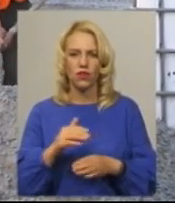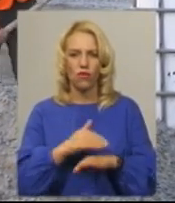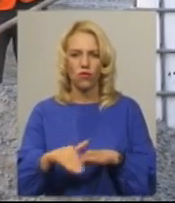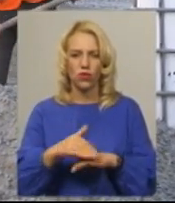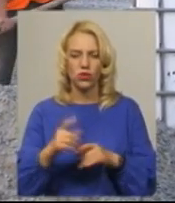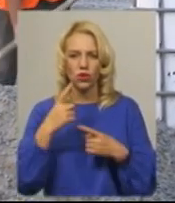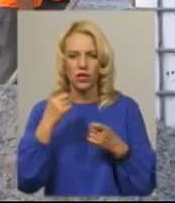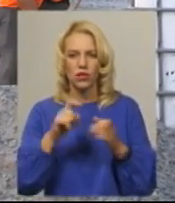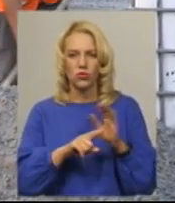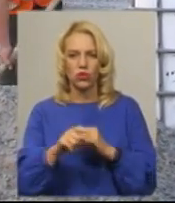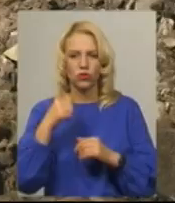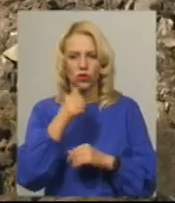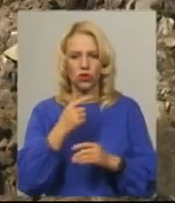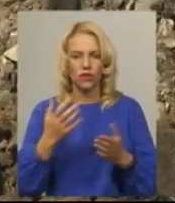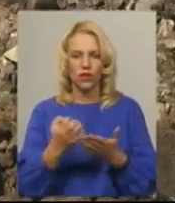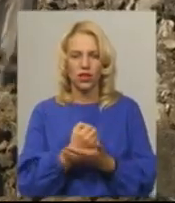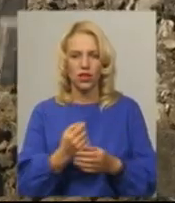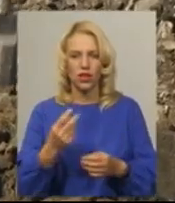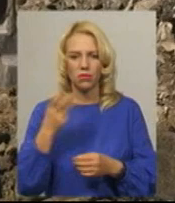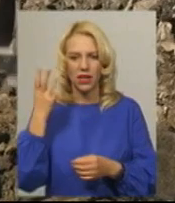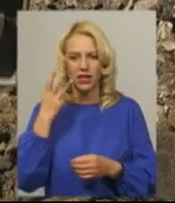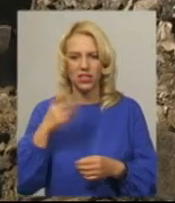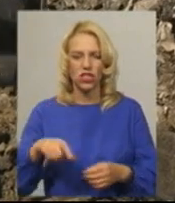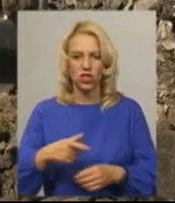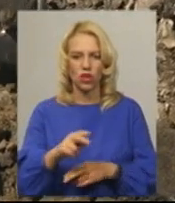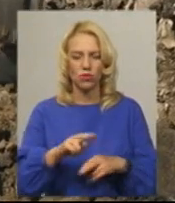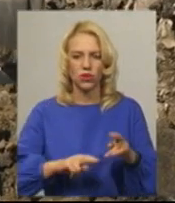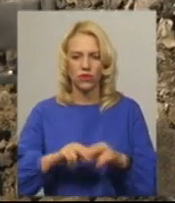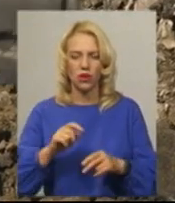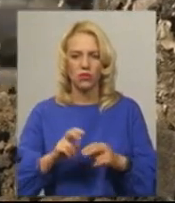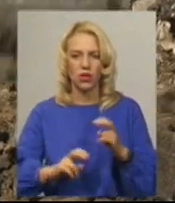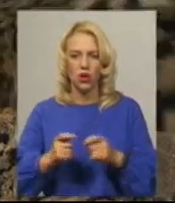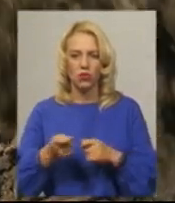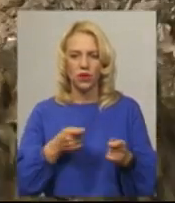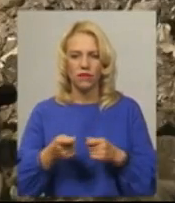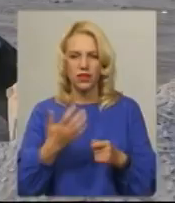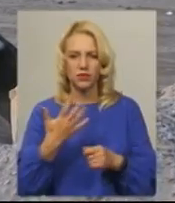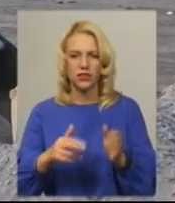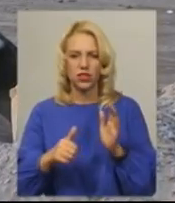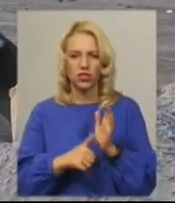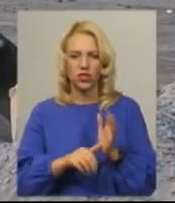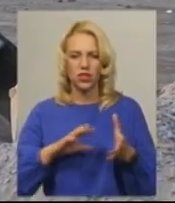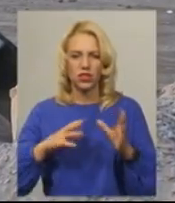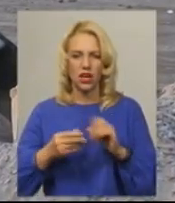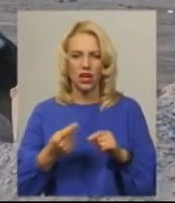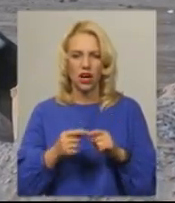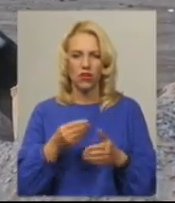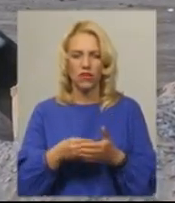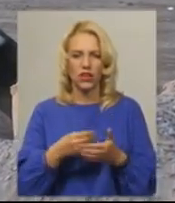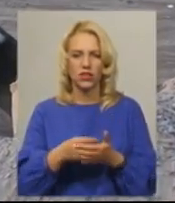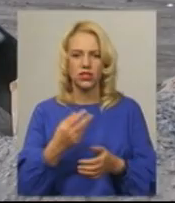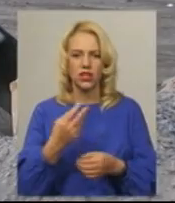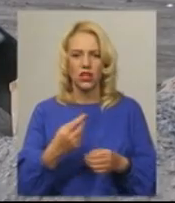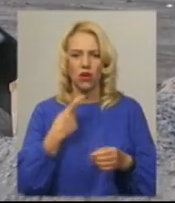року. Його виграло Хмельницьке шляхово-будівельне управління номер 56 на загальну вартість понад 40 млн грн, каже начальник міського управління